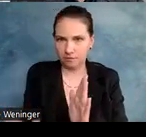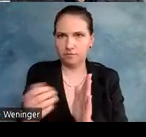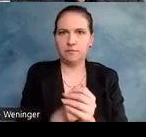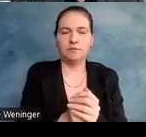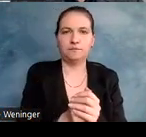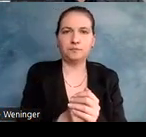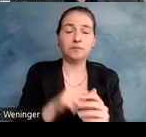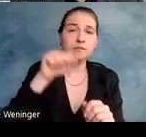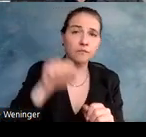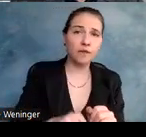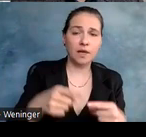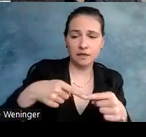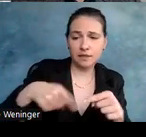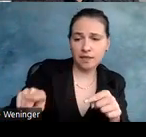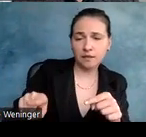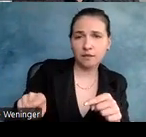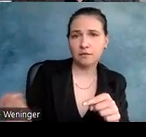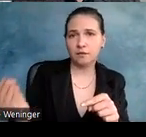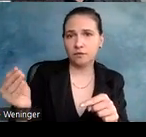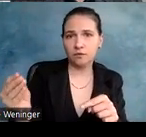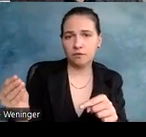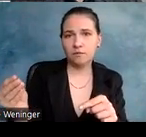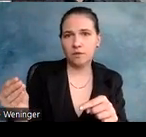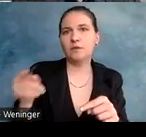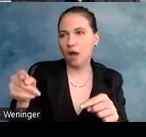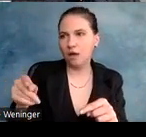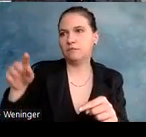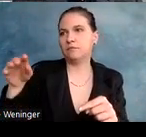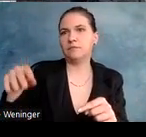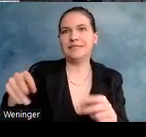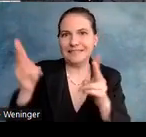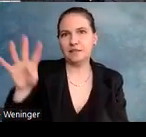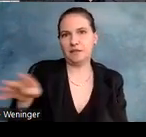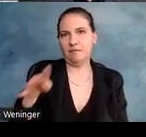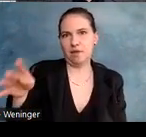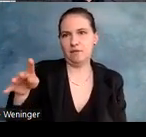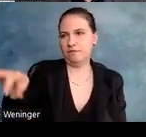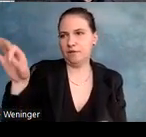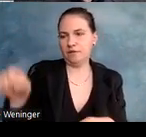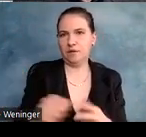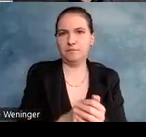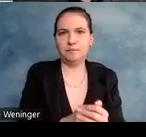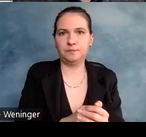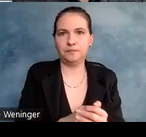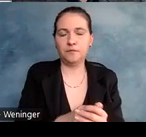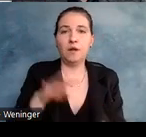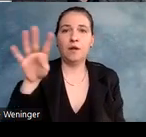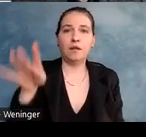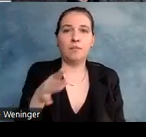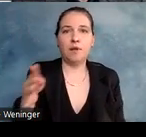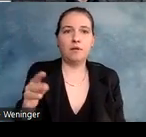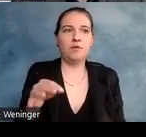ich kann dann noch als Link anfügen, hier geht es zur Tabelle. Und die Tabelle ist vielleicht nicht nur nützlich für